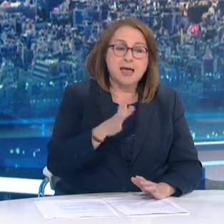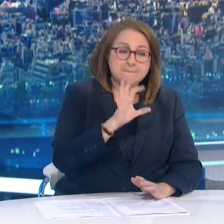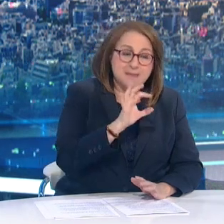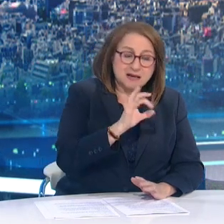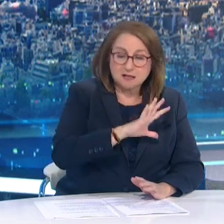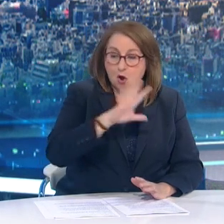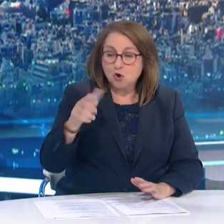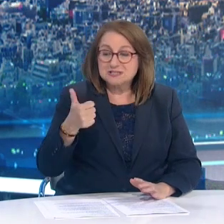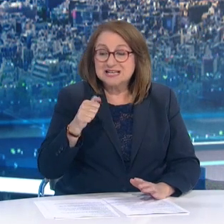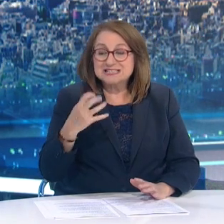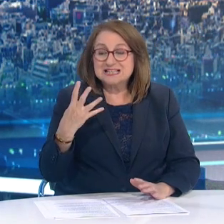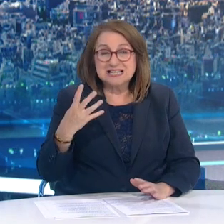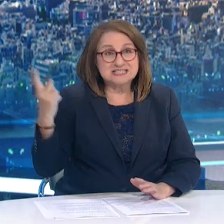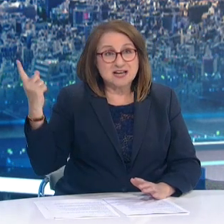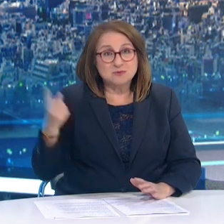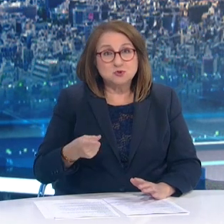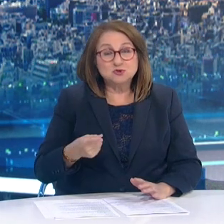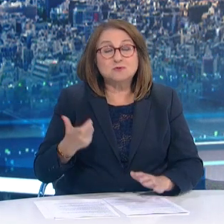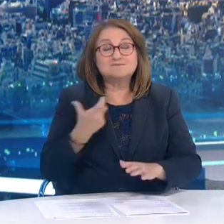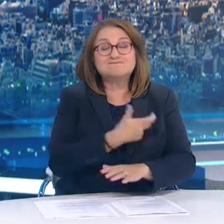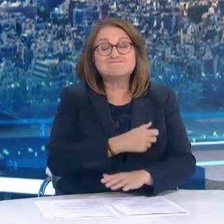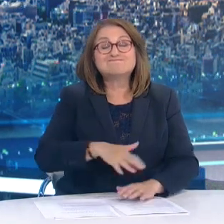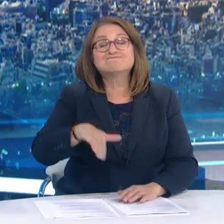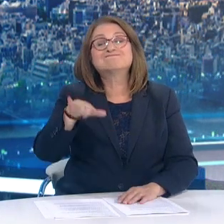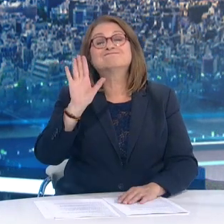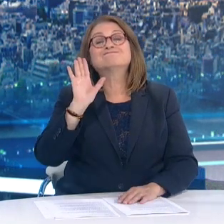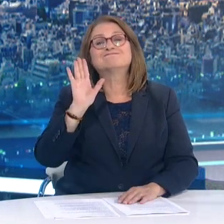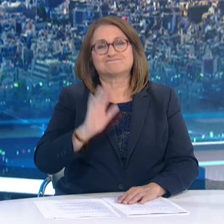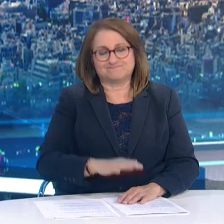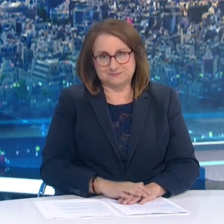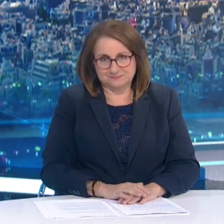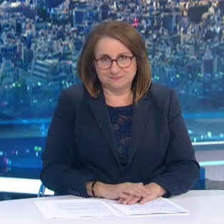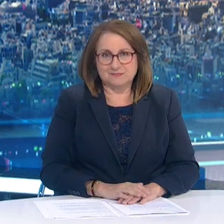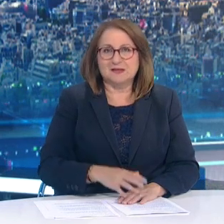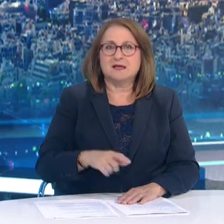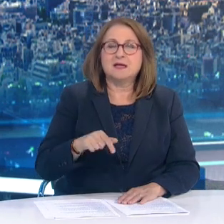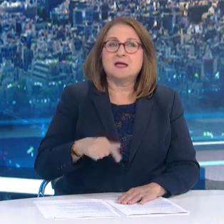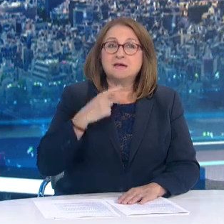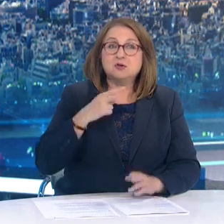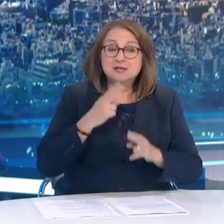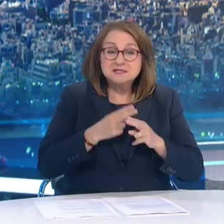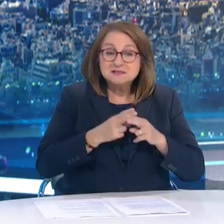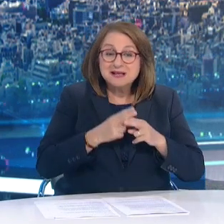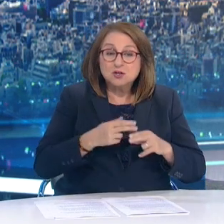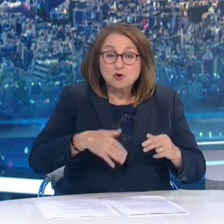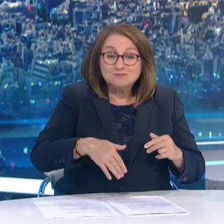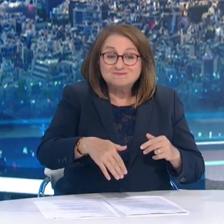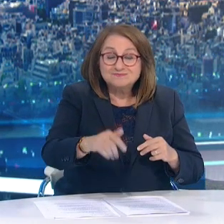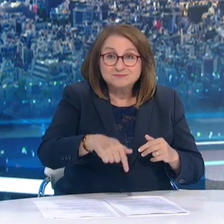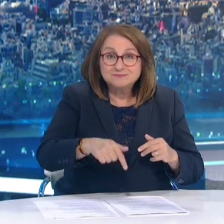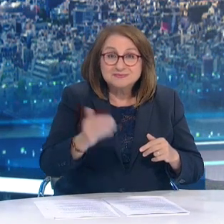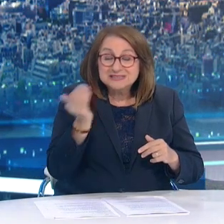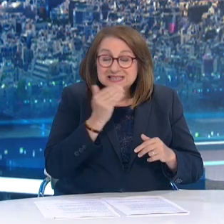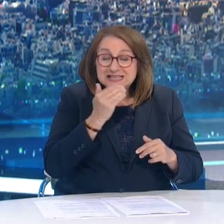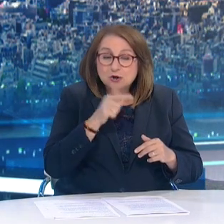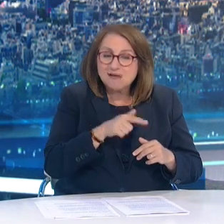ετών είναι σημαντικά χαμηλότερα. Και είναι ιδιαίτερα σημαντικό μέσα στις αμέσως επόμενες εβδομάδες άμεσα να